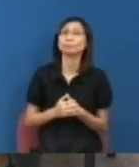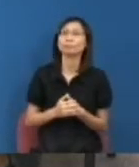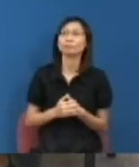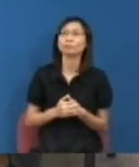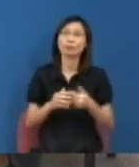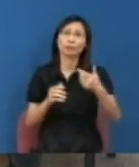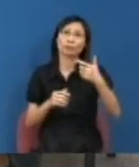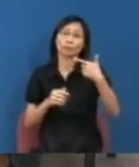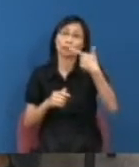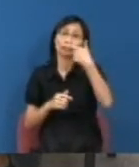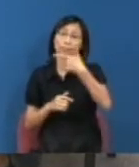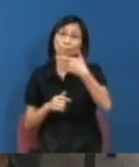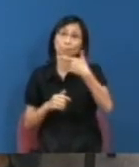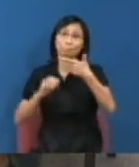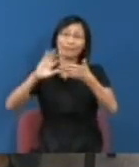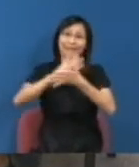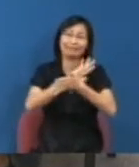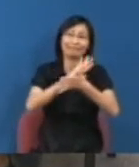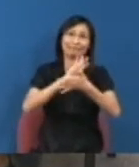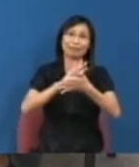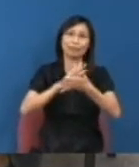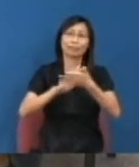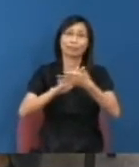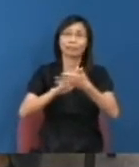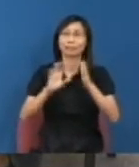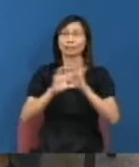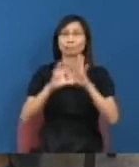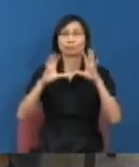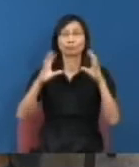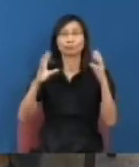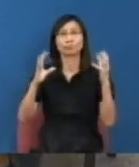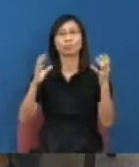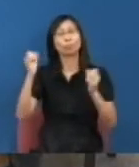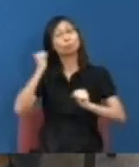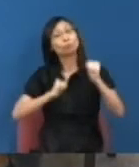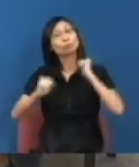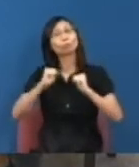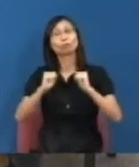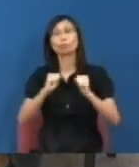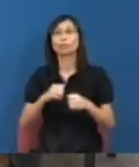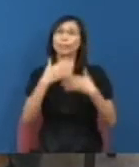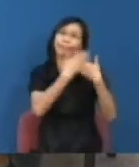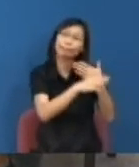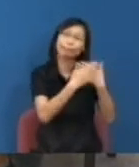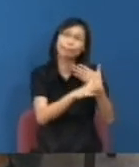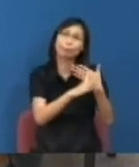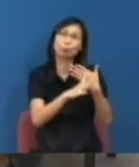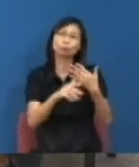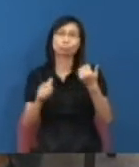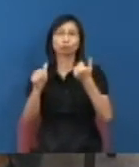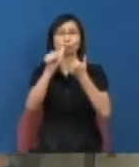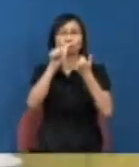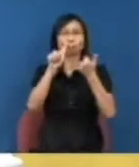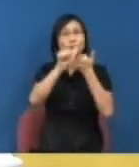那個八週年活動的主席是另外一位副校長是一個州副校長來自醫學院那